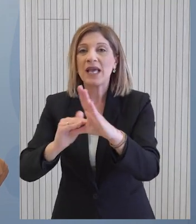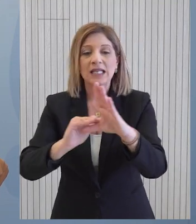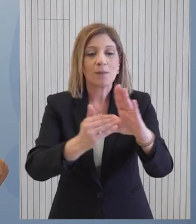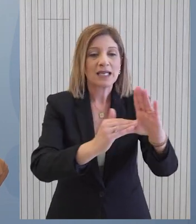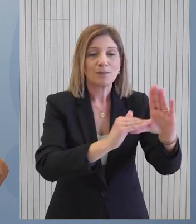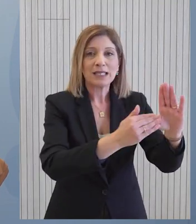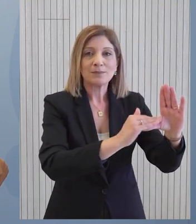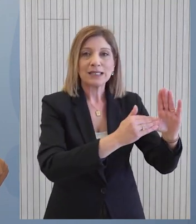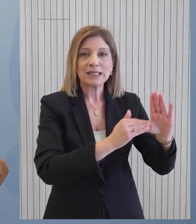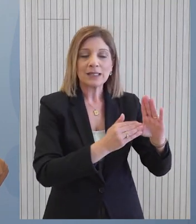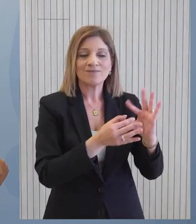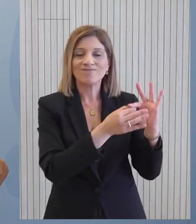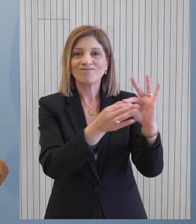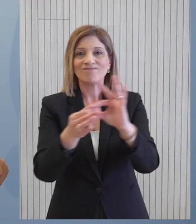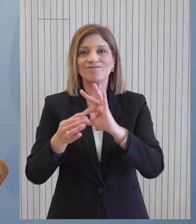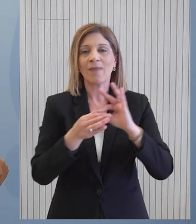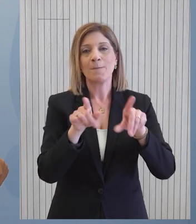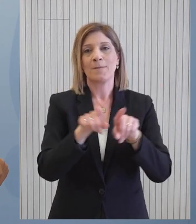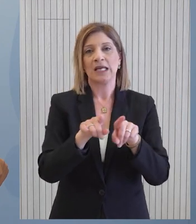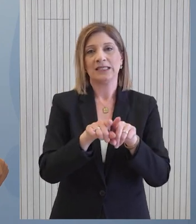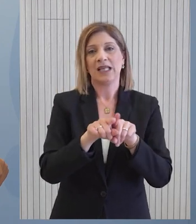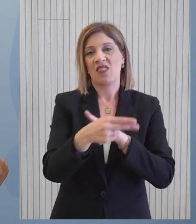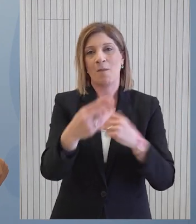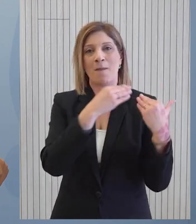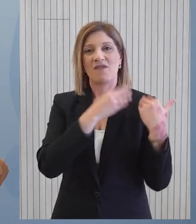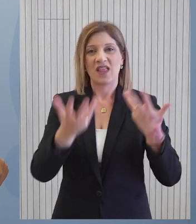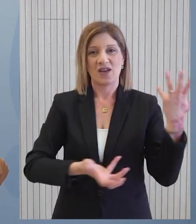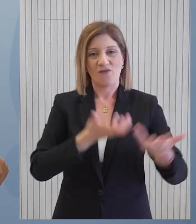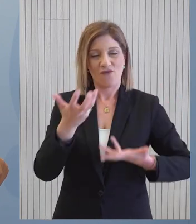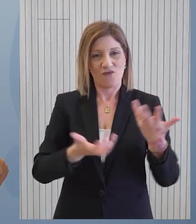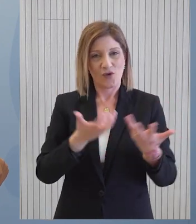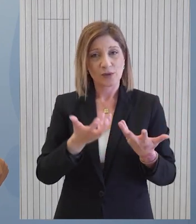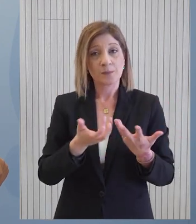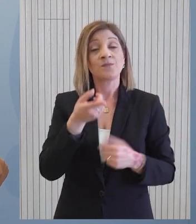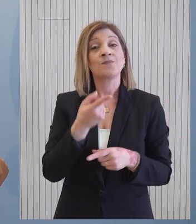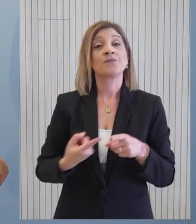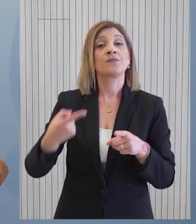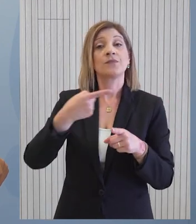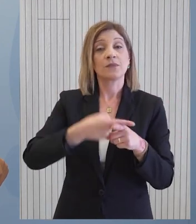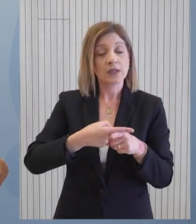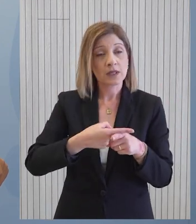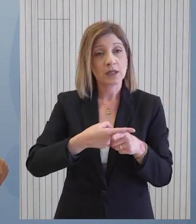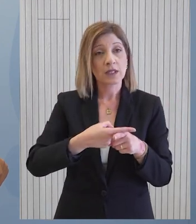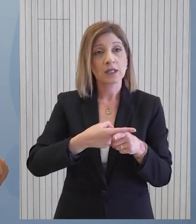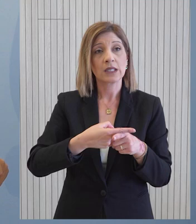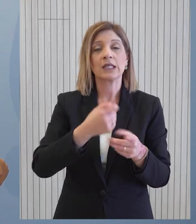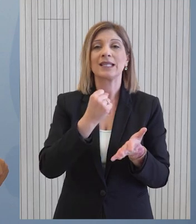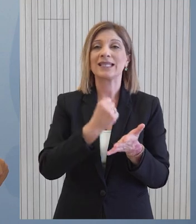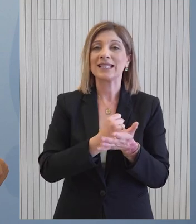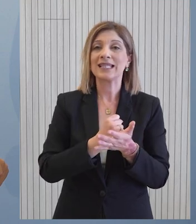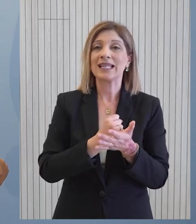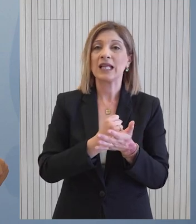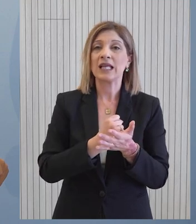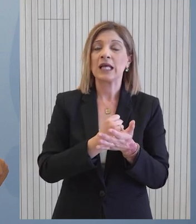αρμόδια σε περιπτώσεις πυρκαγιών. Επίσης, αυτό που παραδείτε τα τελευταία χρόνια προσθέδοντας αυτό που έχετε ήδη αναφέρει είναι ότι και οι